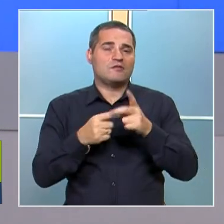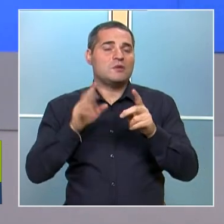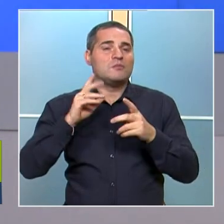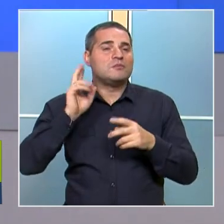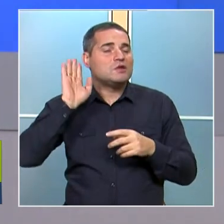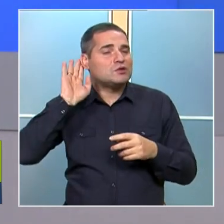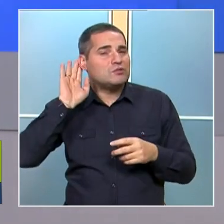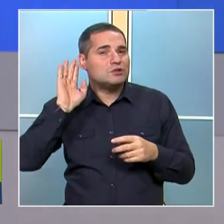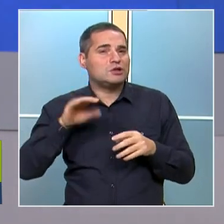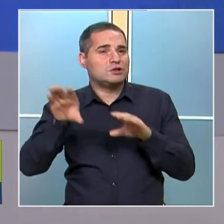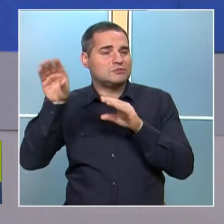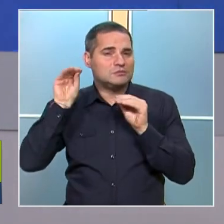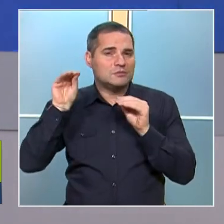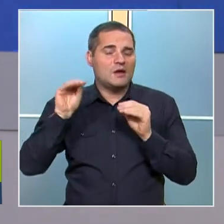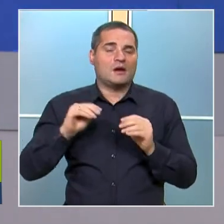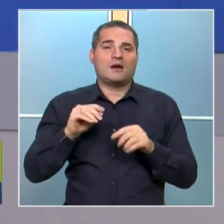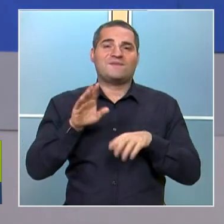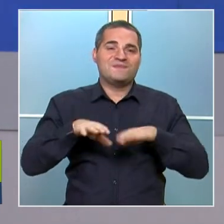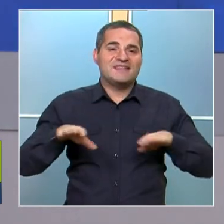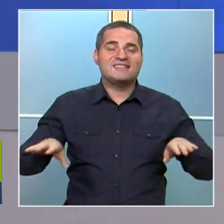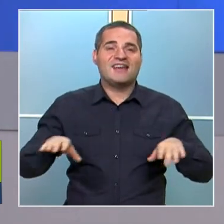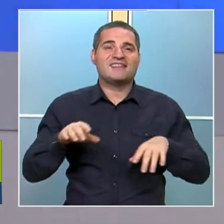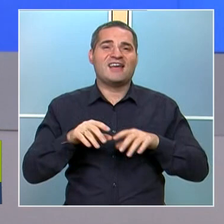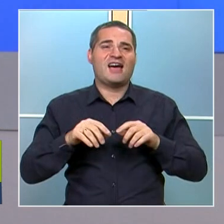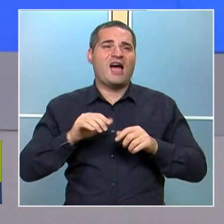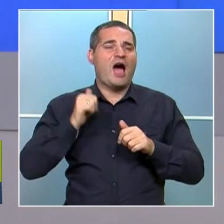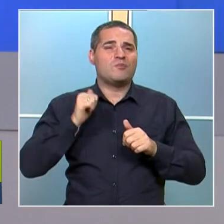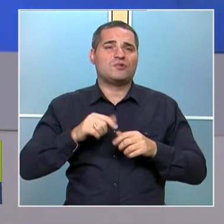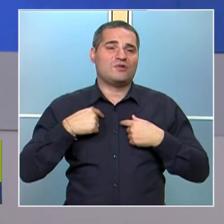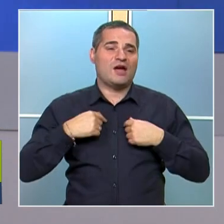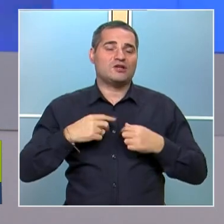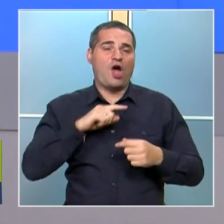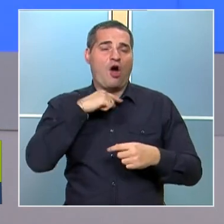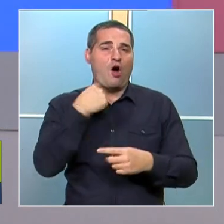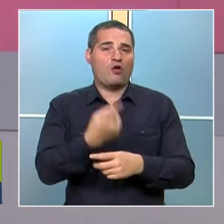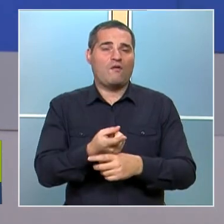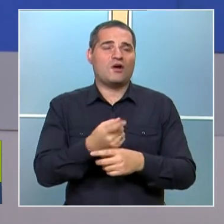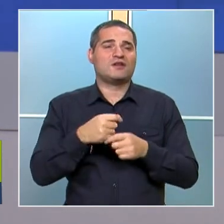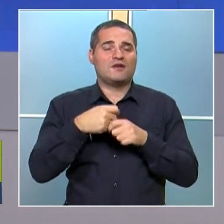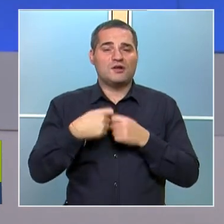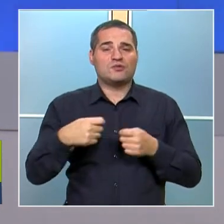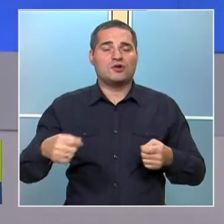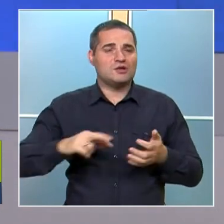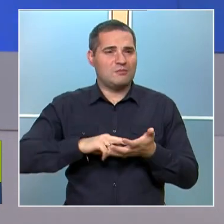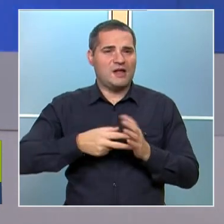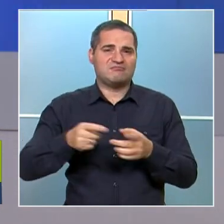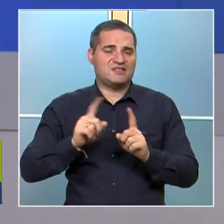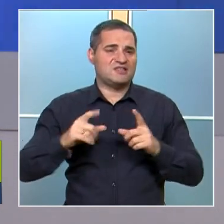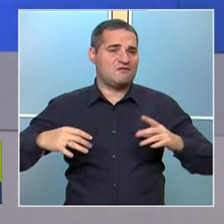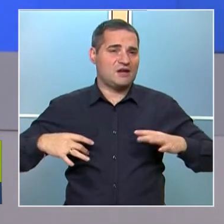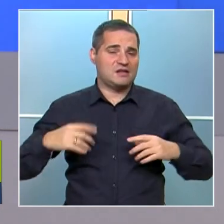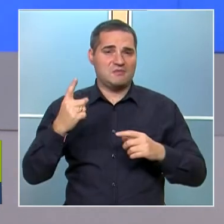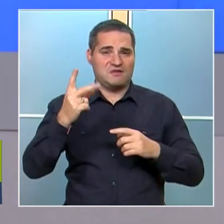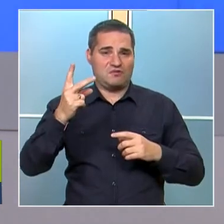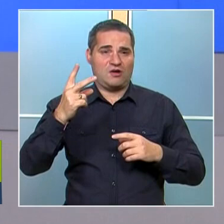слушаш. Така че децата са абсолютно наша отговорност в дългосрочен план. Те не са вакансията и